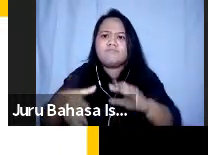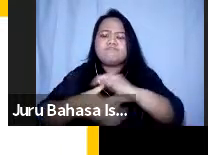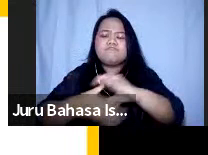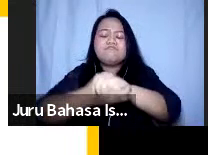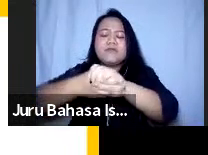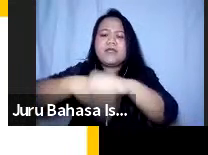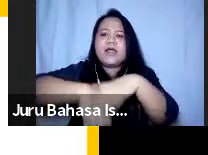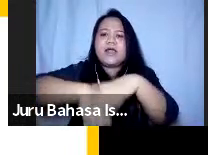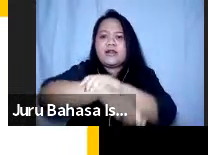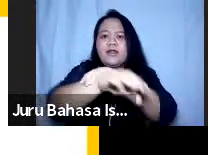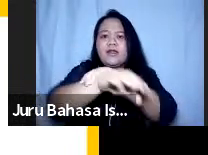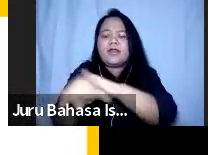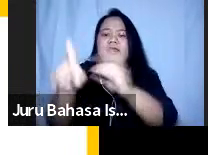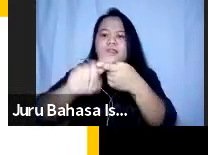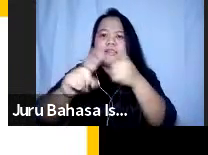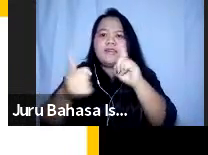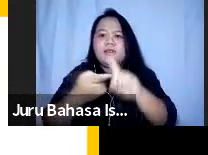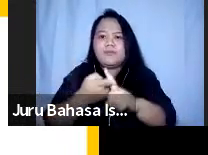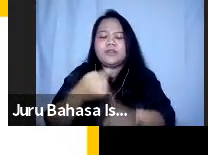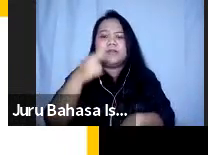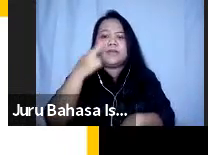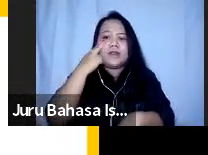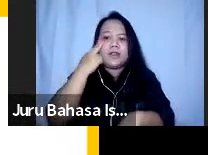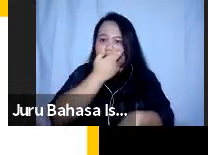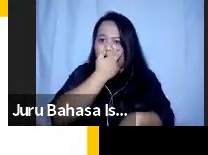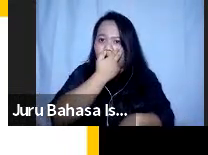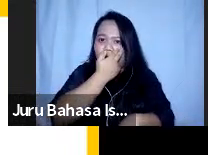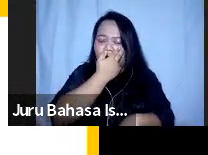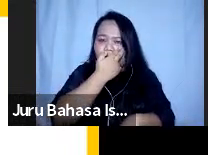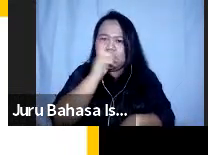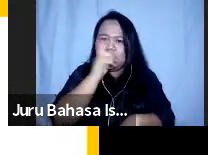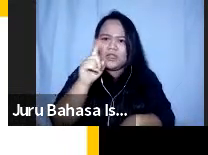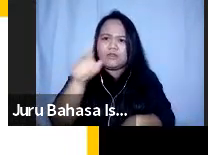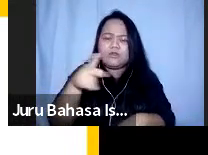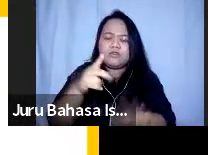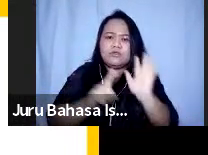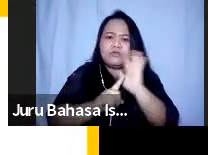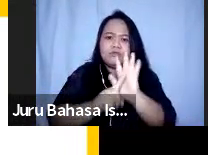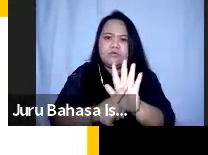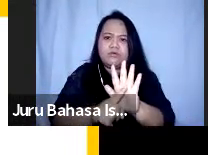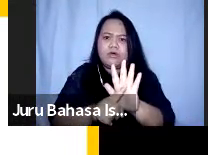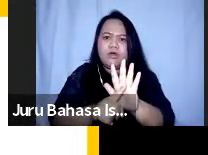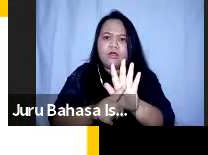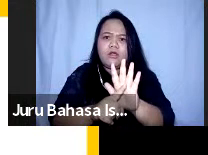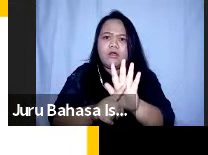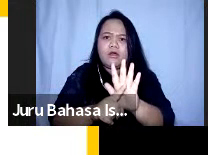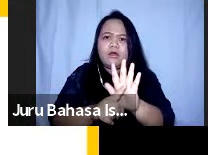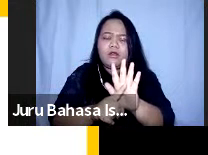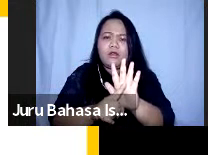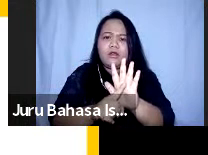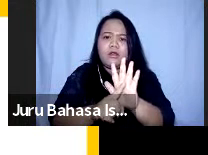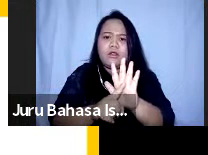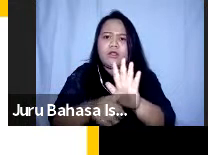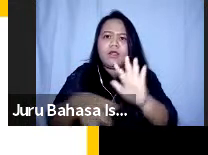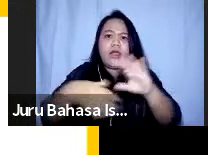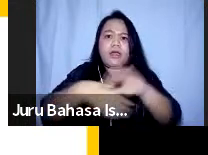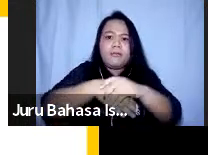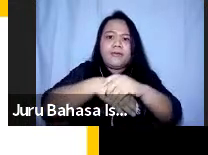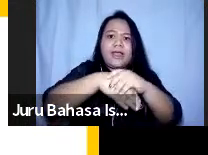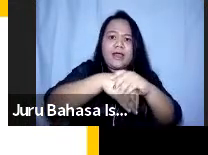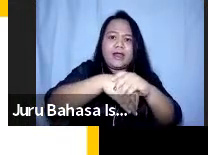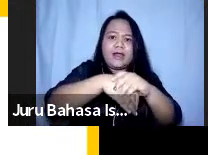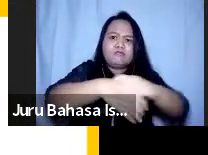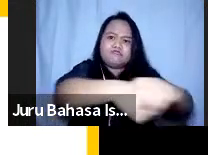teman-teman di babel netra satu itu menunjukkan bahwa satunya menggandeng dengan cara